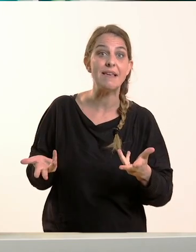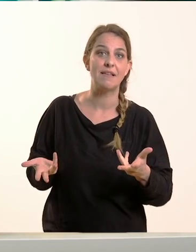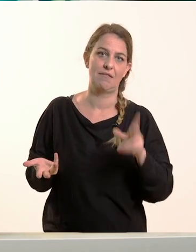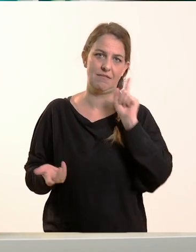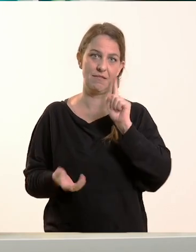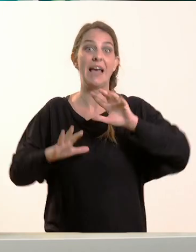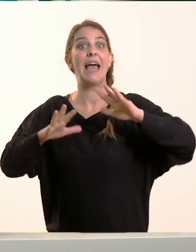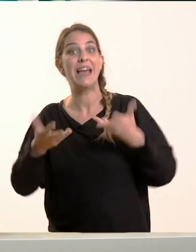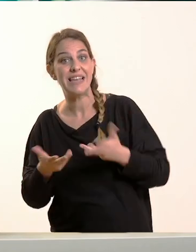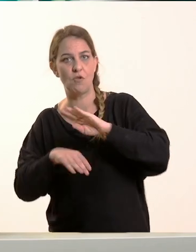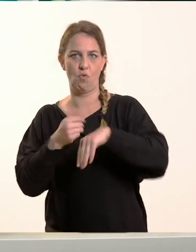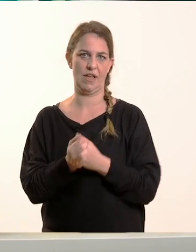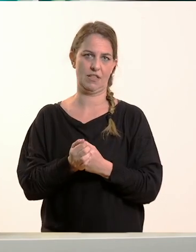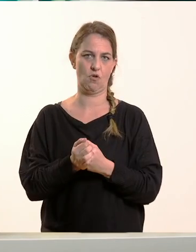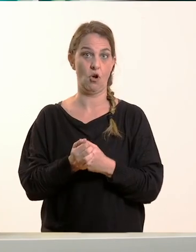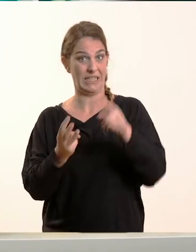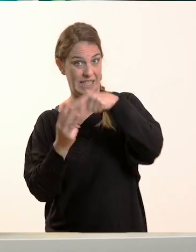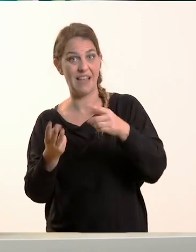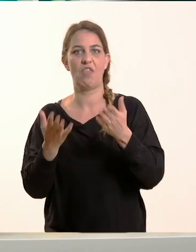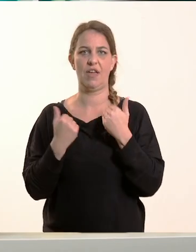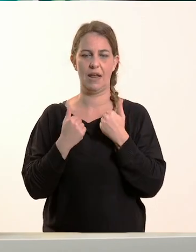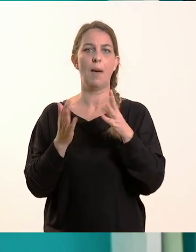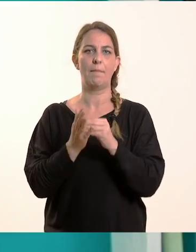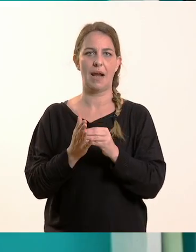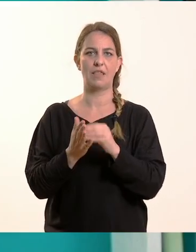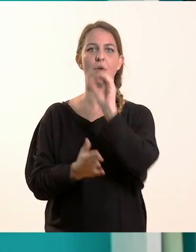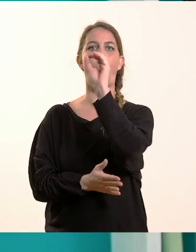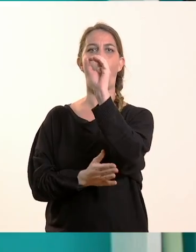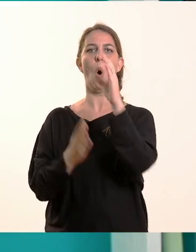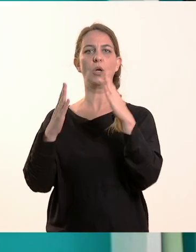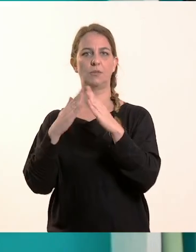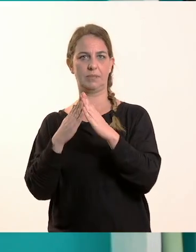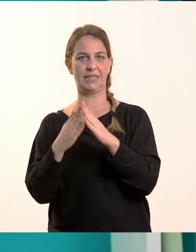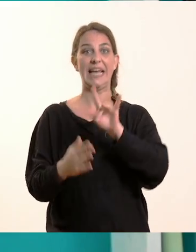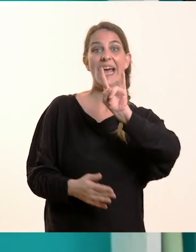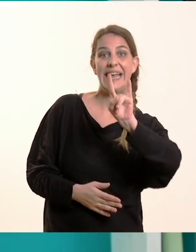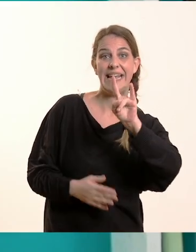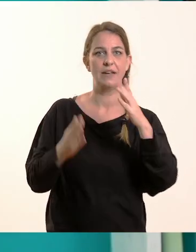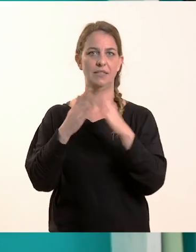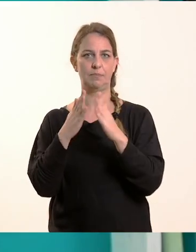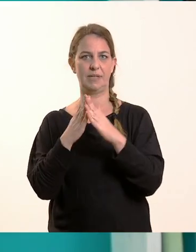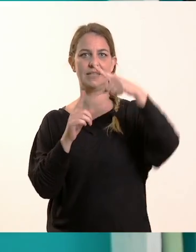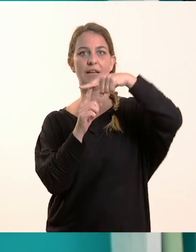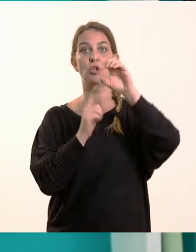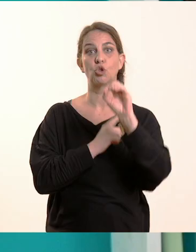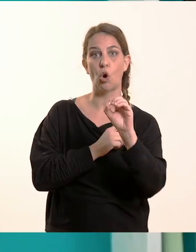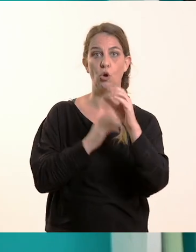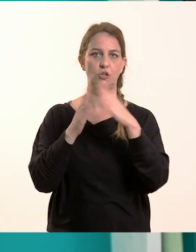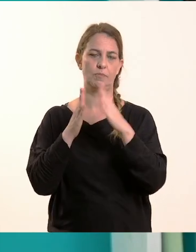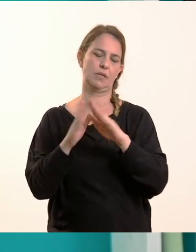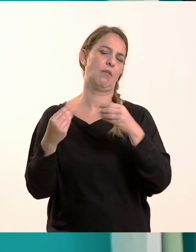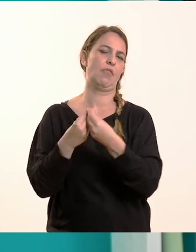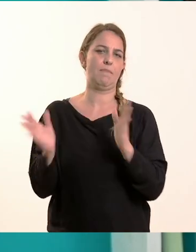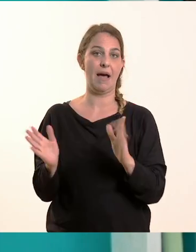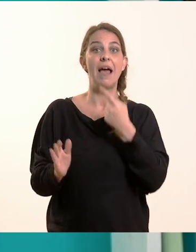να πούμε ο σπίτι ή σπίτι το σπίτι. Οπότε είναι ουσιαστικό. Ενώ λέμε ο όμορφος, η όμορφη, το